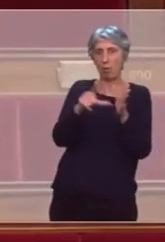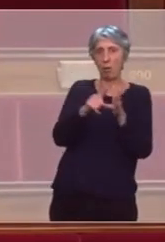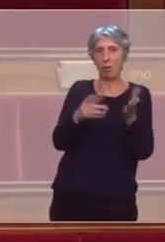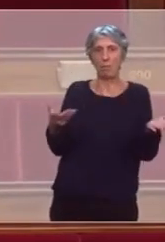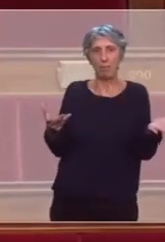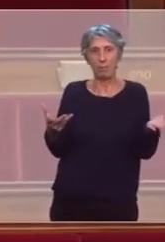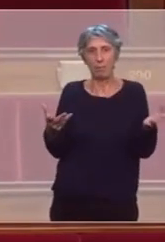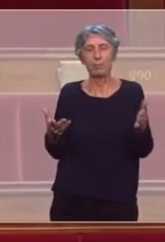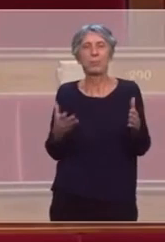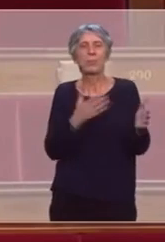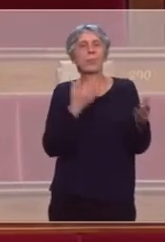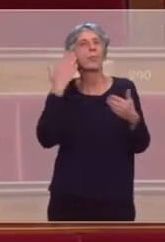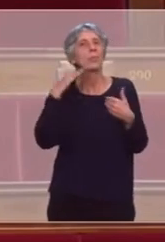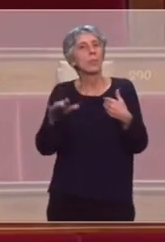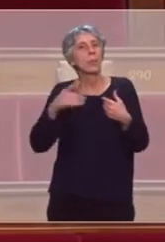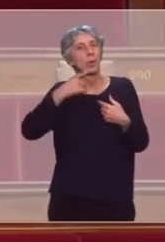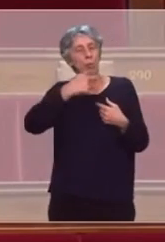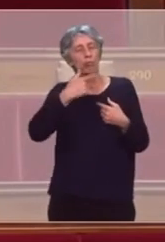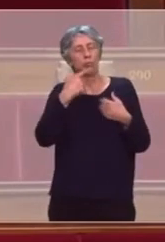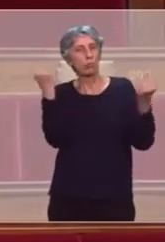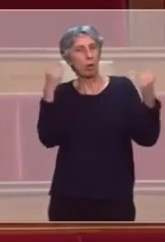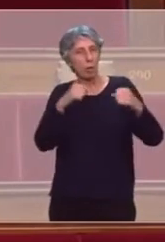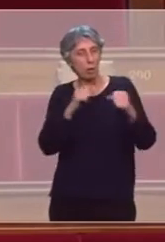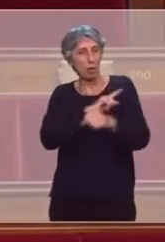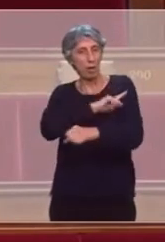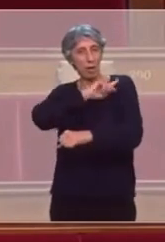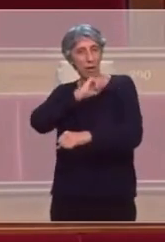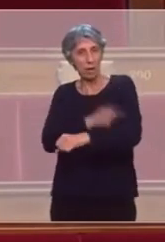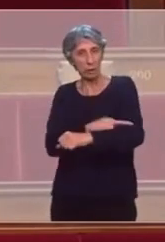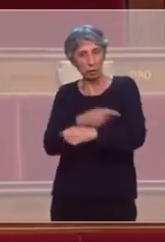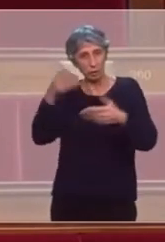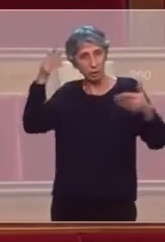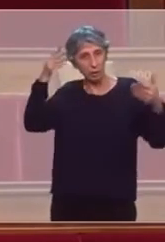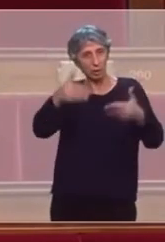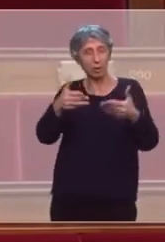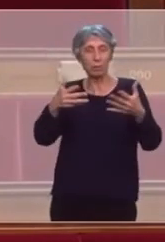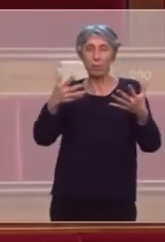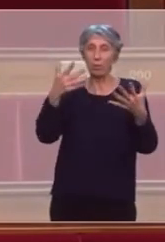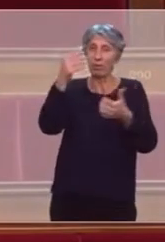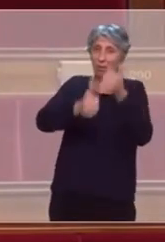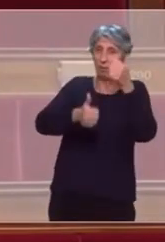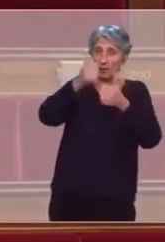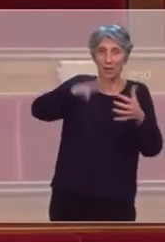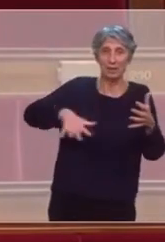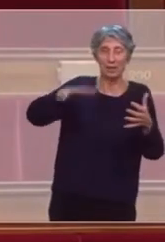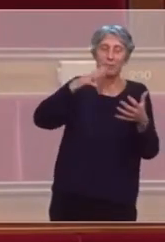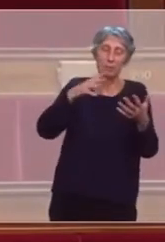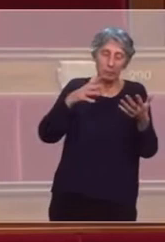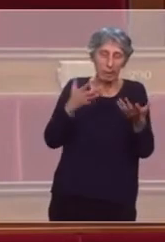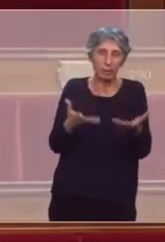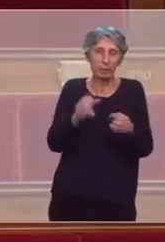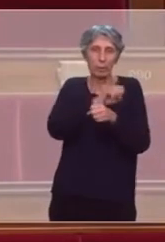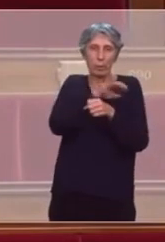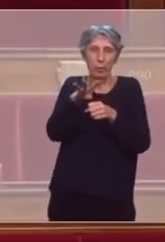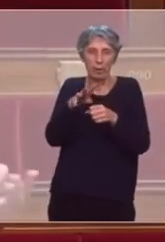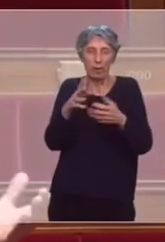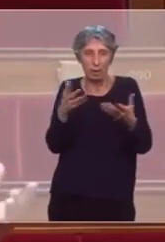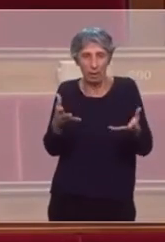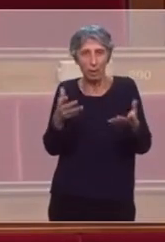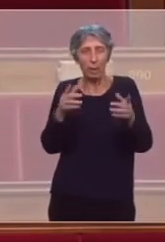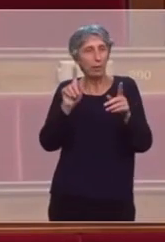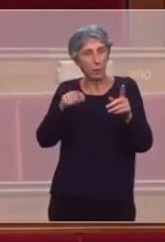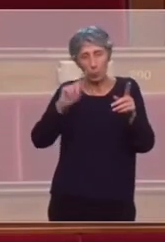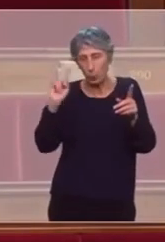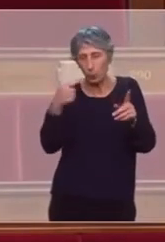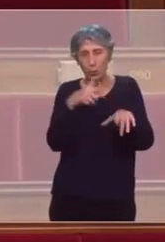la conviction que toute notre énergie doit être concentrée sur les immenses défis posés par le virus qui exigent la mobilisation de toutes